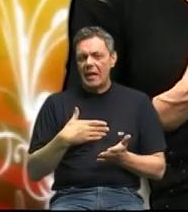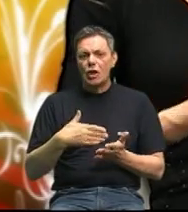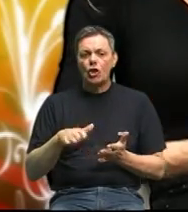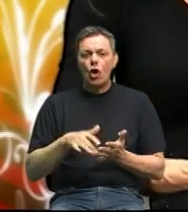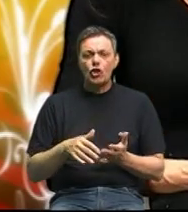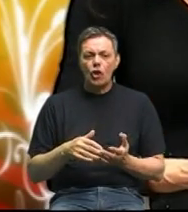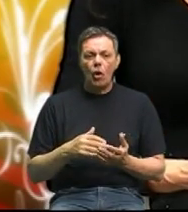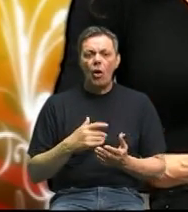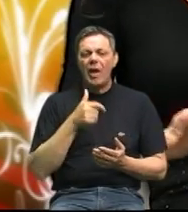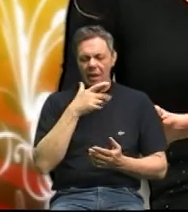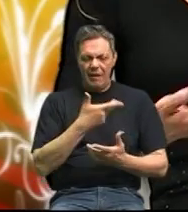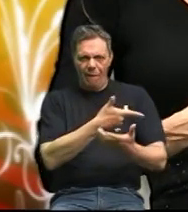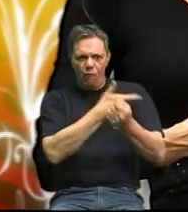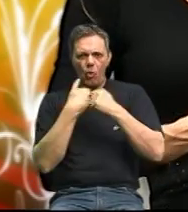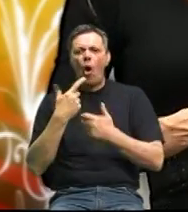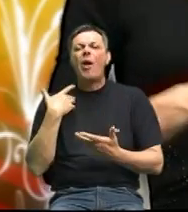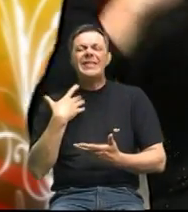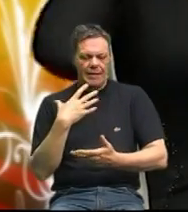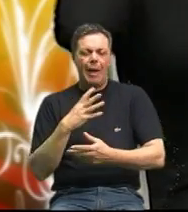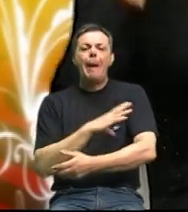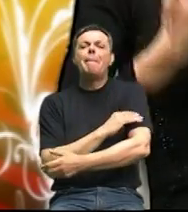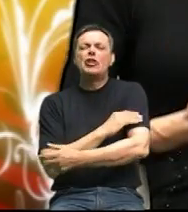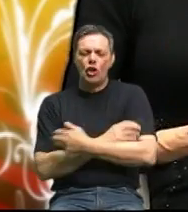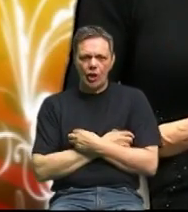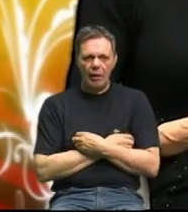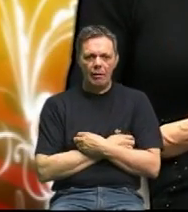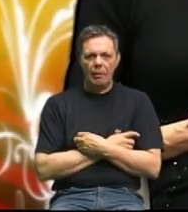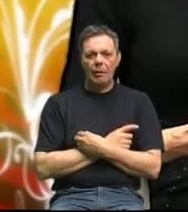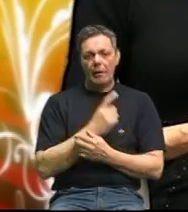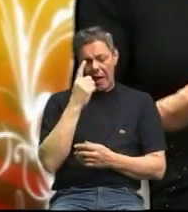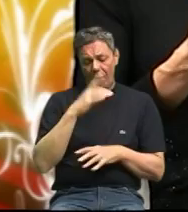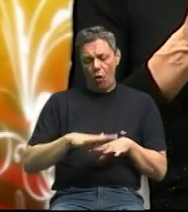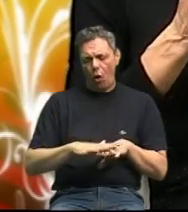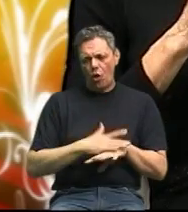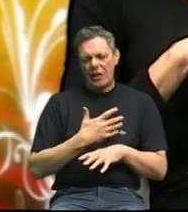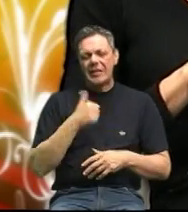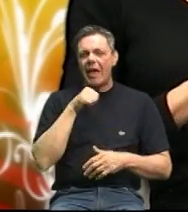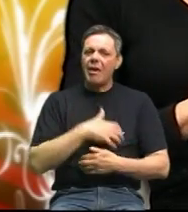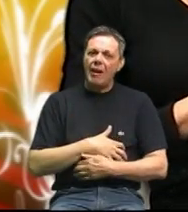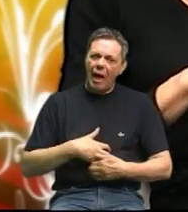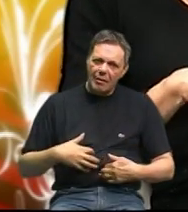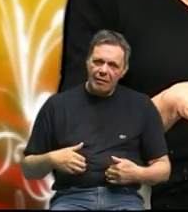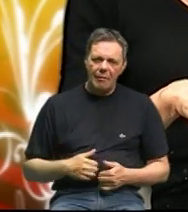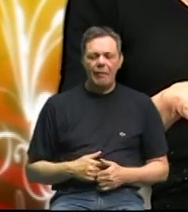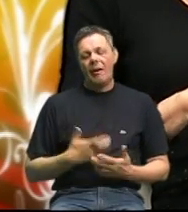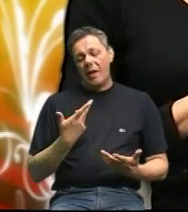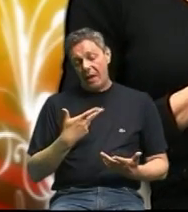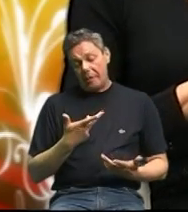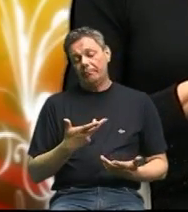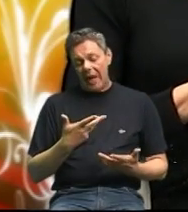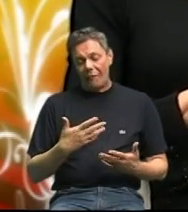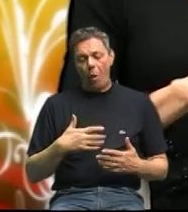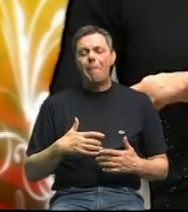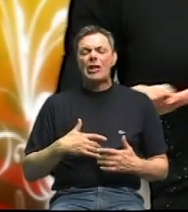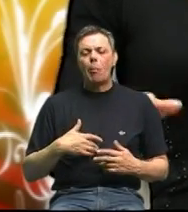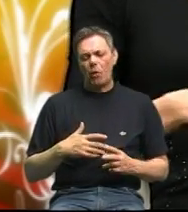iz mišića nije iz sala i glad osjetil i polako radil metabolizmu i